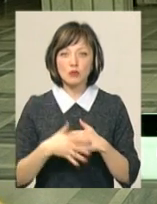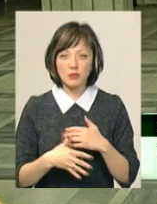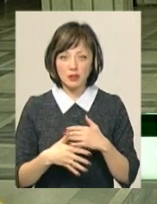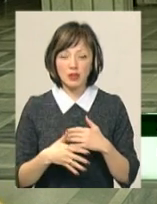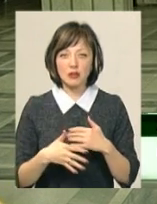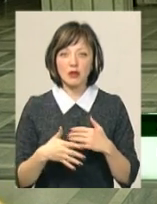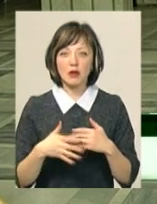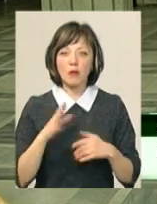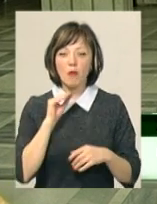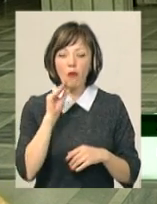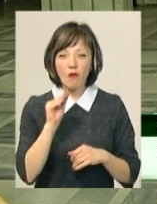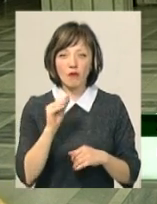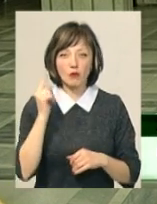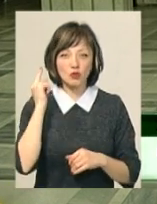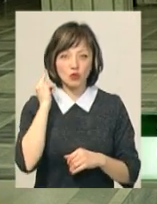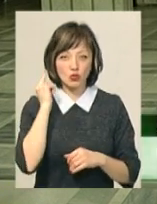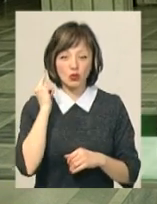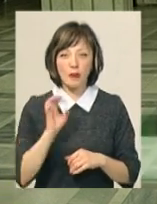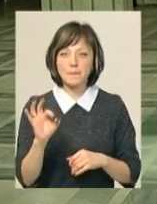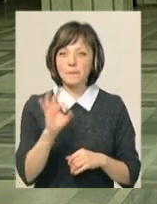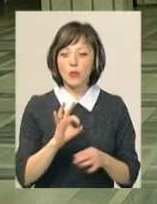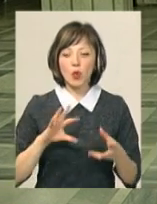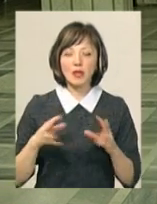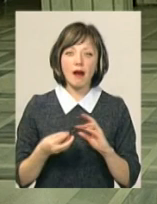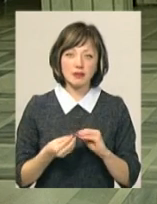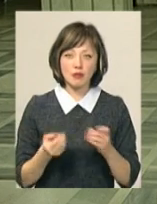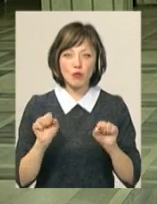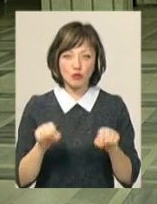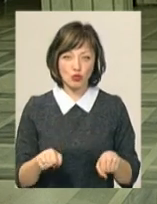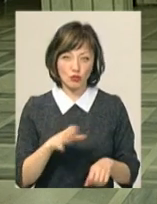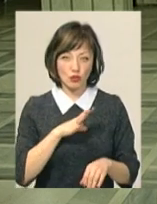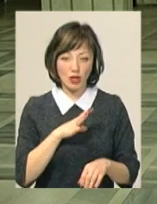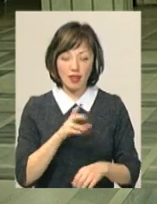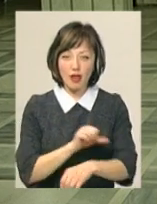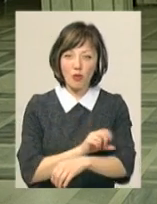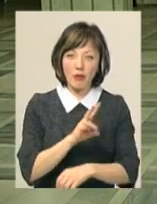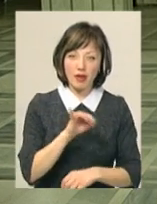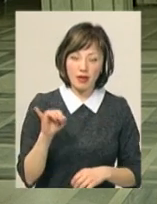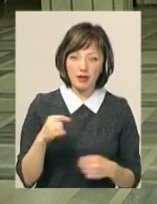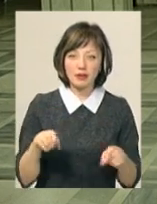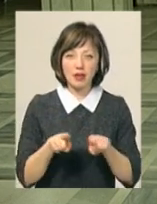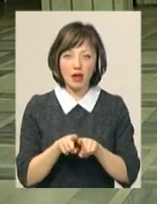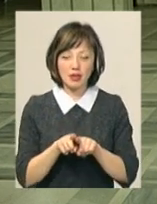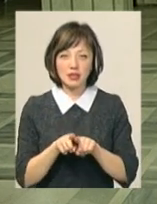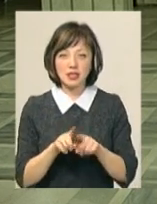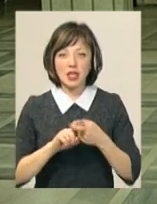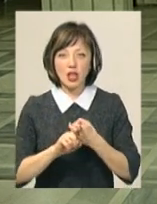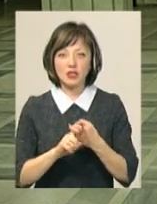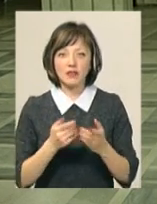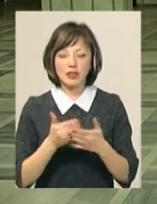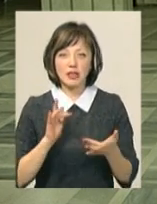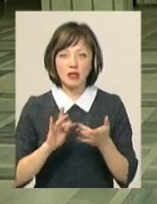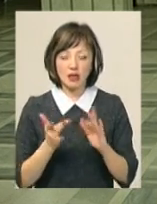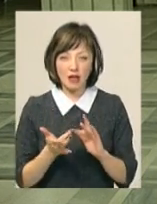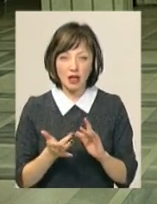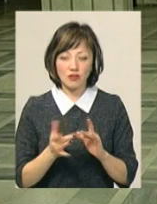мові, вони почують про наслідки, які можуть бути як наркоманії, так і залежності в